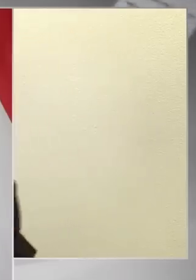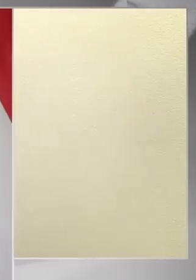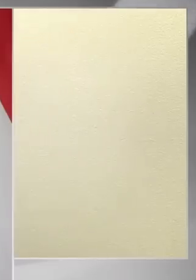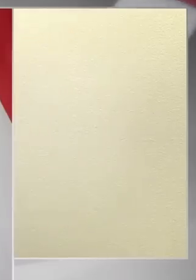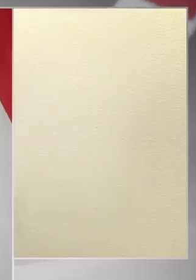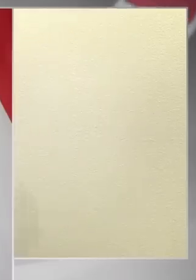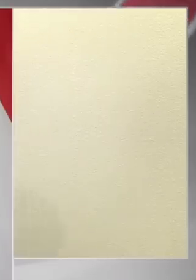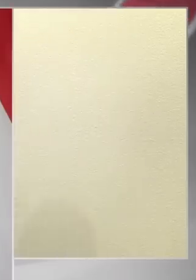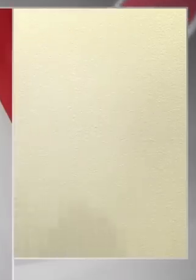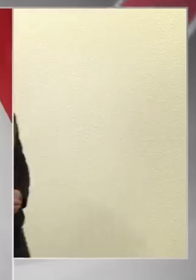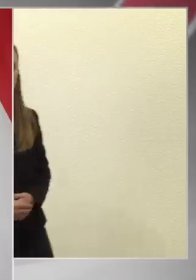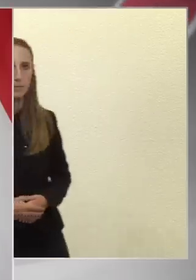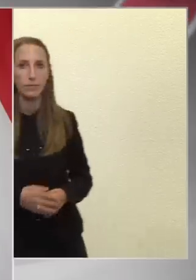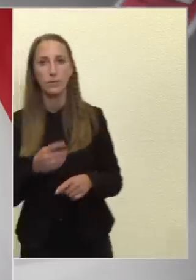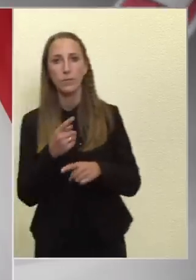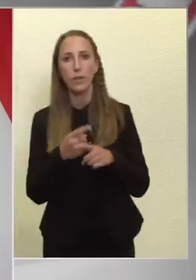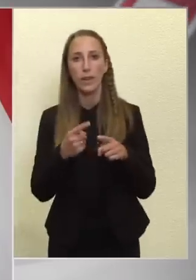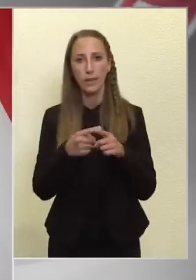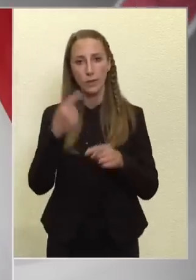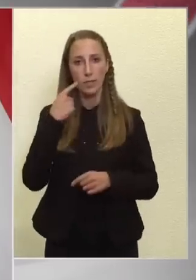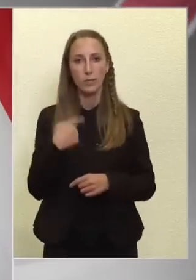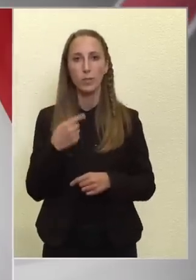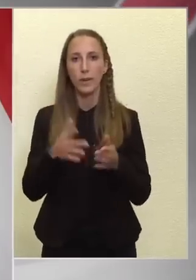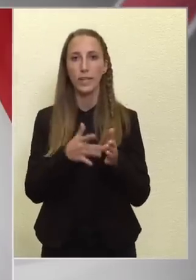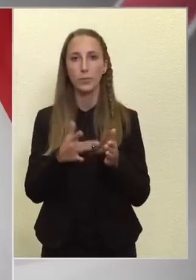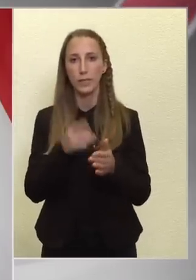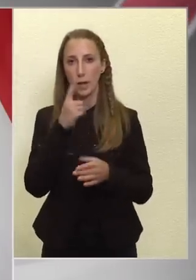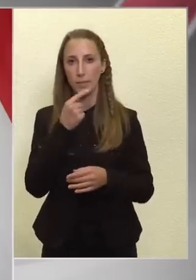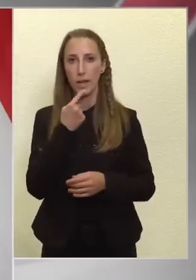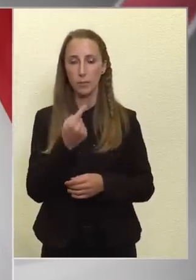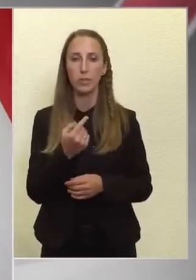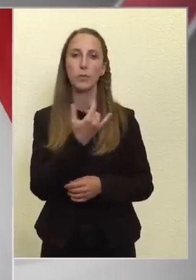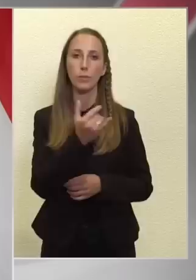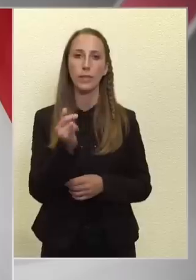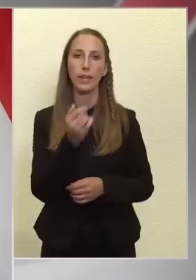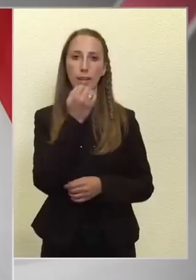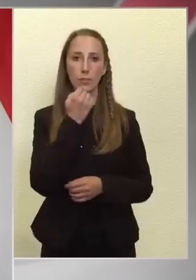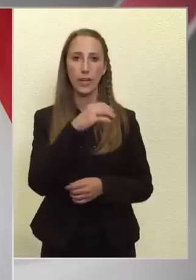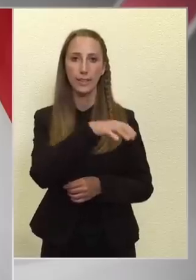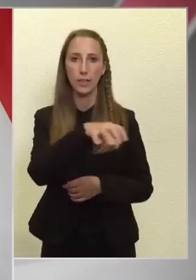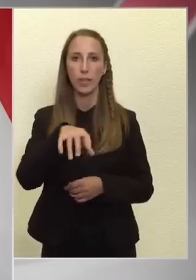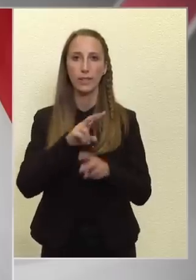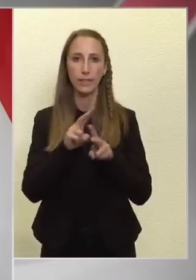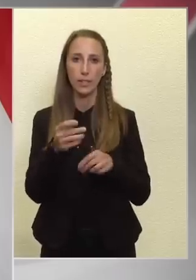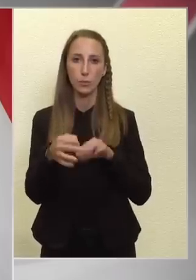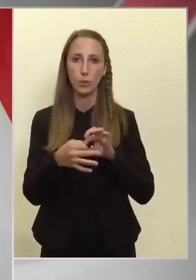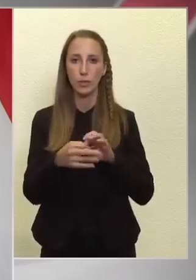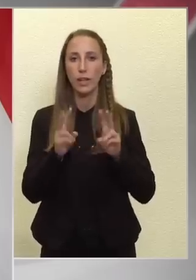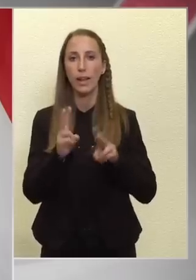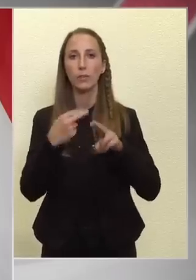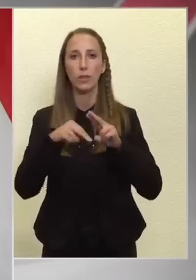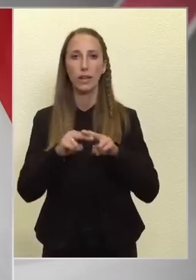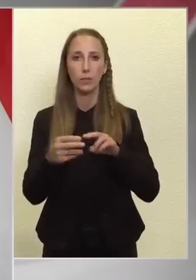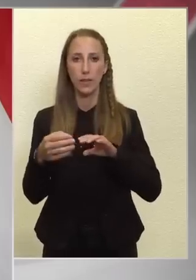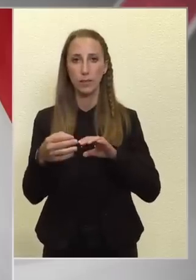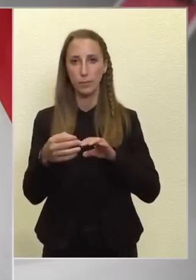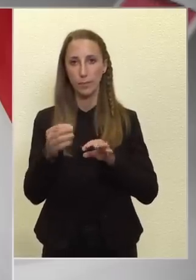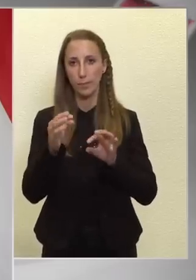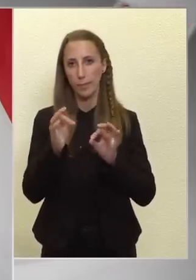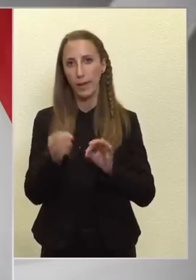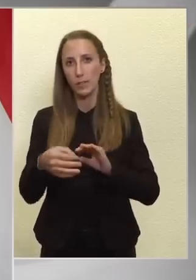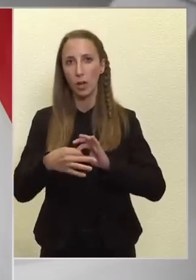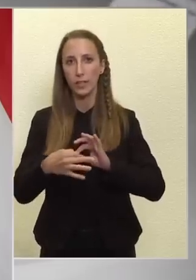Egyenőre csak azt tudom megismételent elmondtam, hogy mindenkinek a saját területén kell spórolni, a lehető legtöbbet megtakarítani az állami